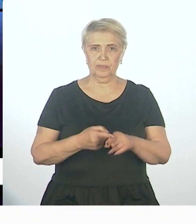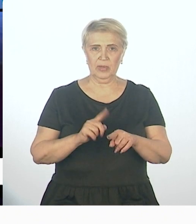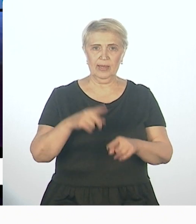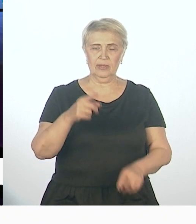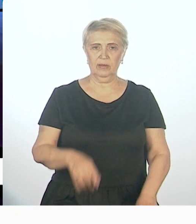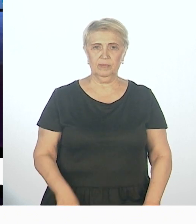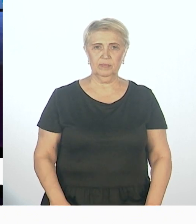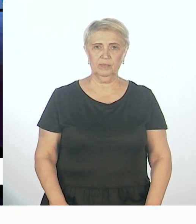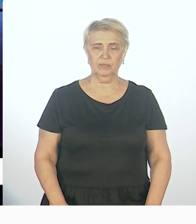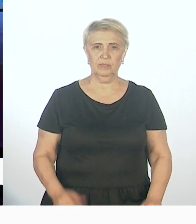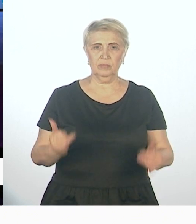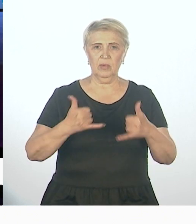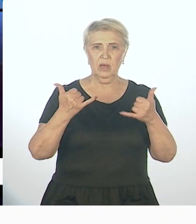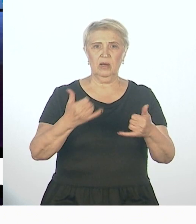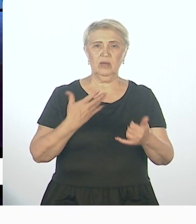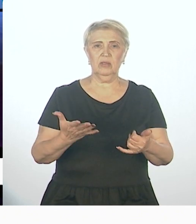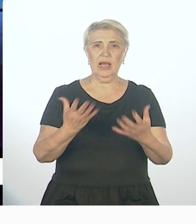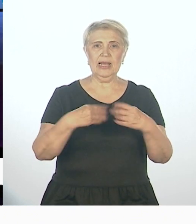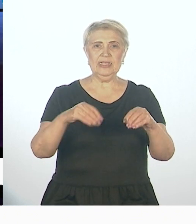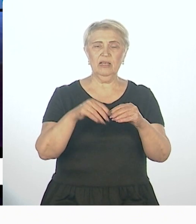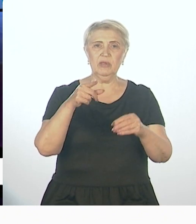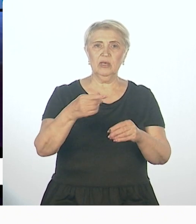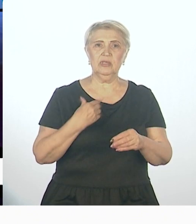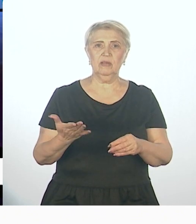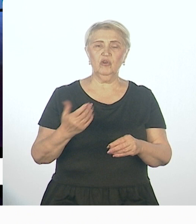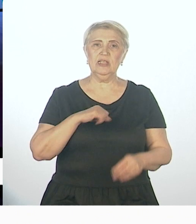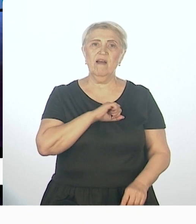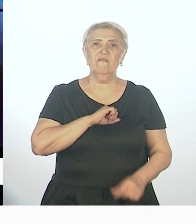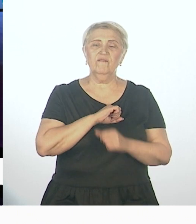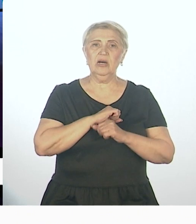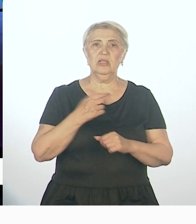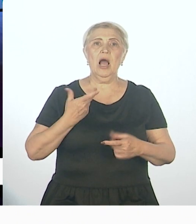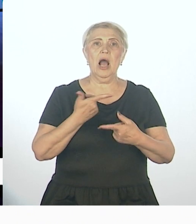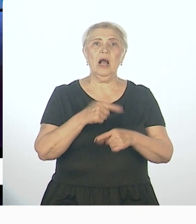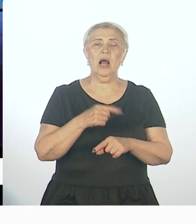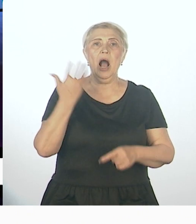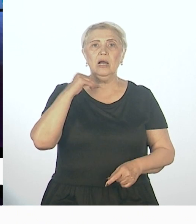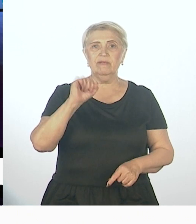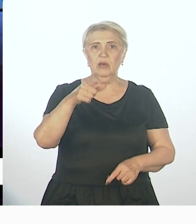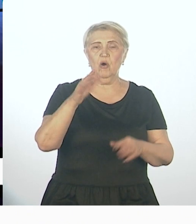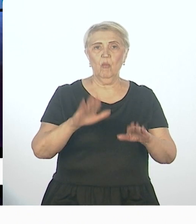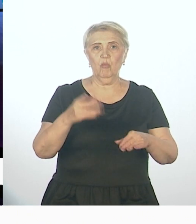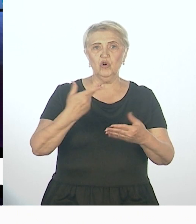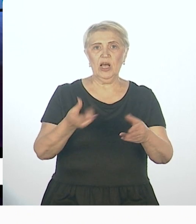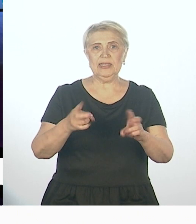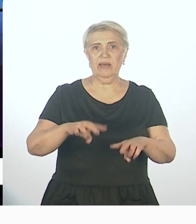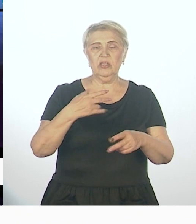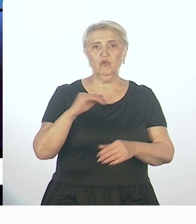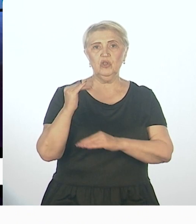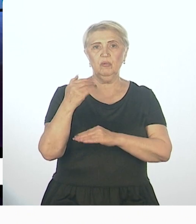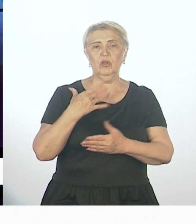Это оказание семейных выходных, когда вы можете прийти, оставить ребенка на три часа и